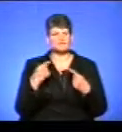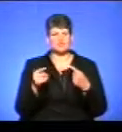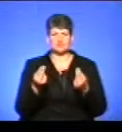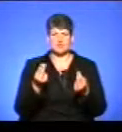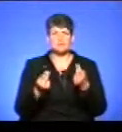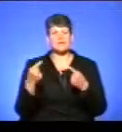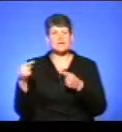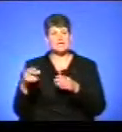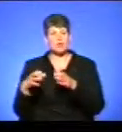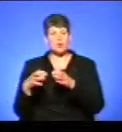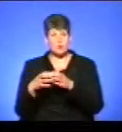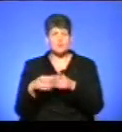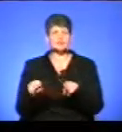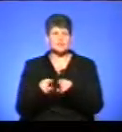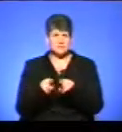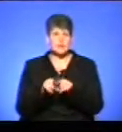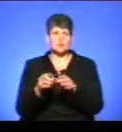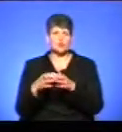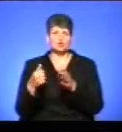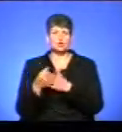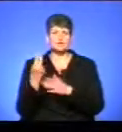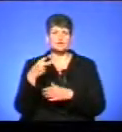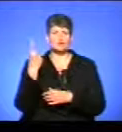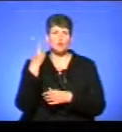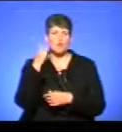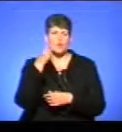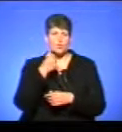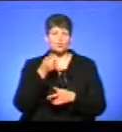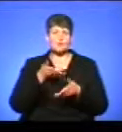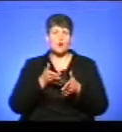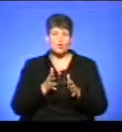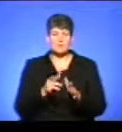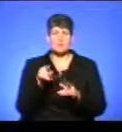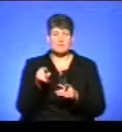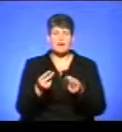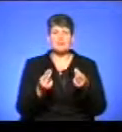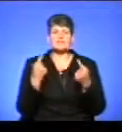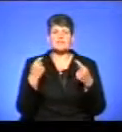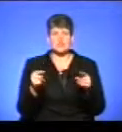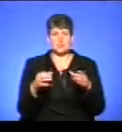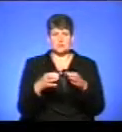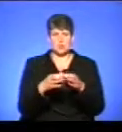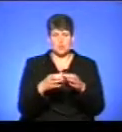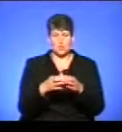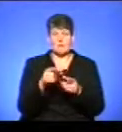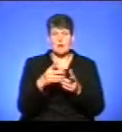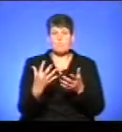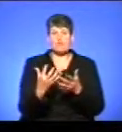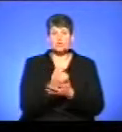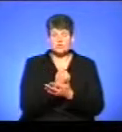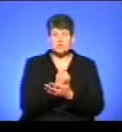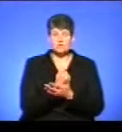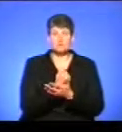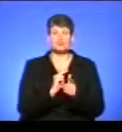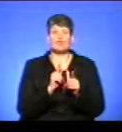Інша команда в тій самій категорії до 21 року народження, тільки ми іграли в іншій пінгрупі. І так вийшли, що вийшли теж